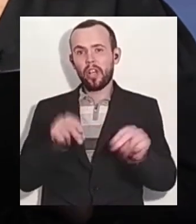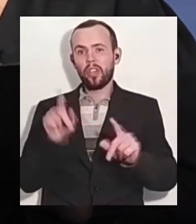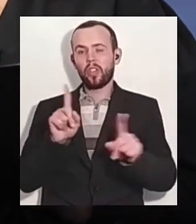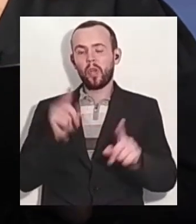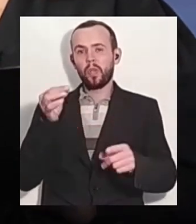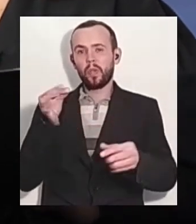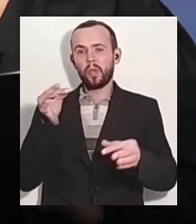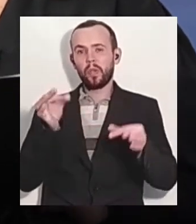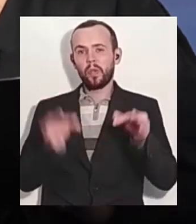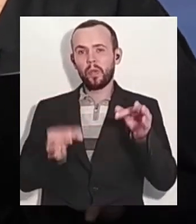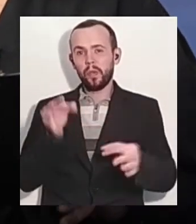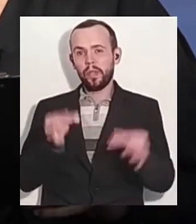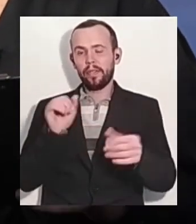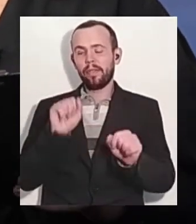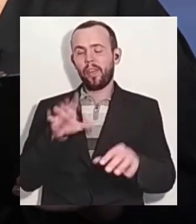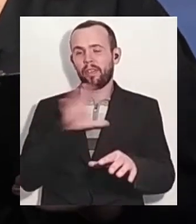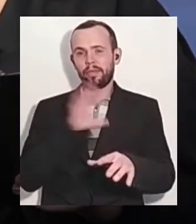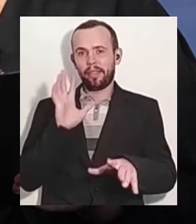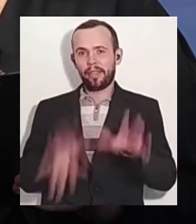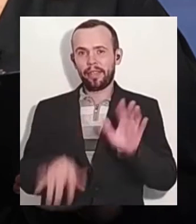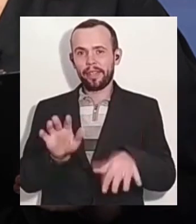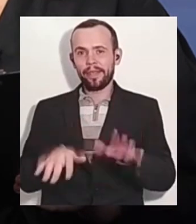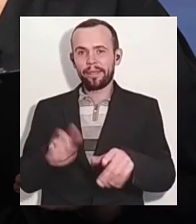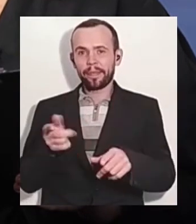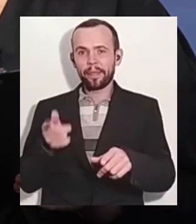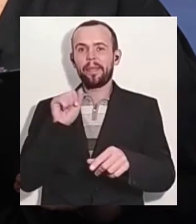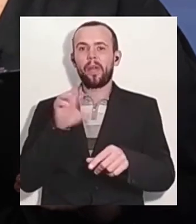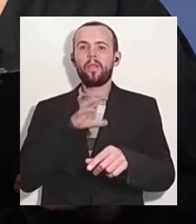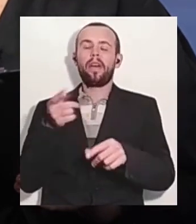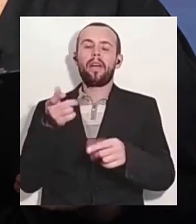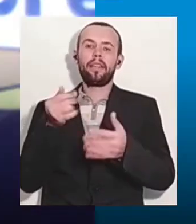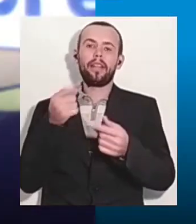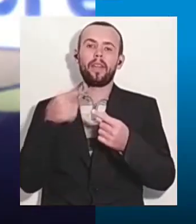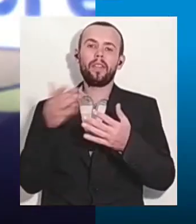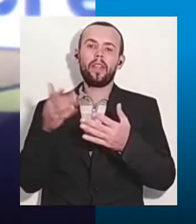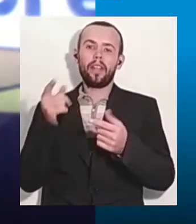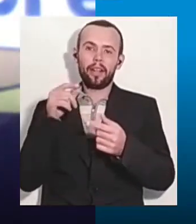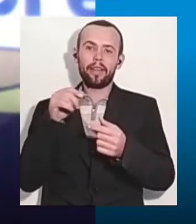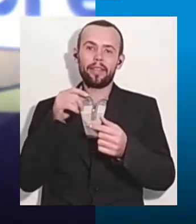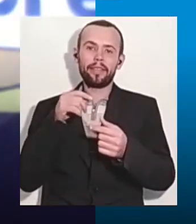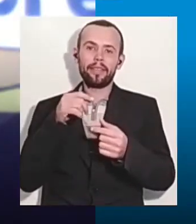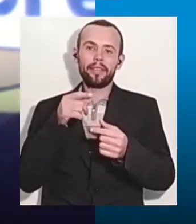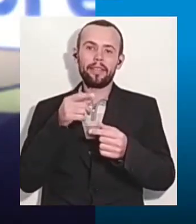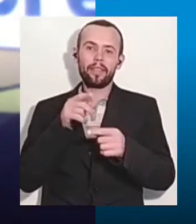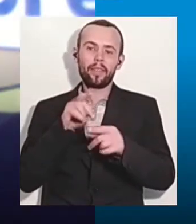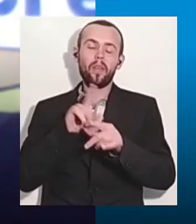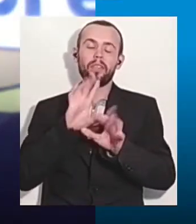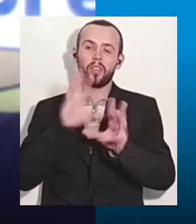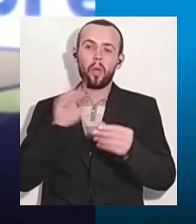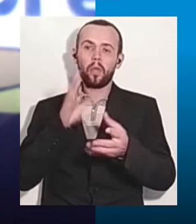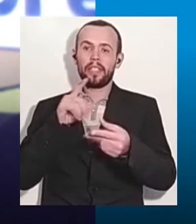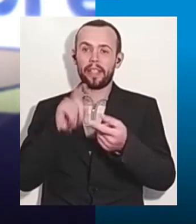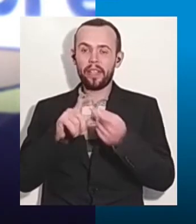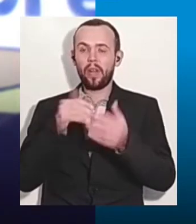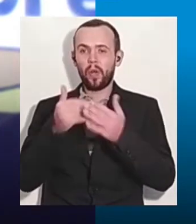людини немає, вони коли-коли бачать, що все йде проти них, нема ні справедливості, люди вдаються до